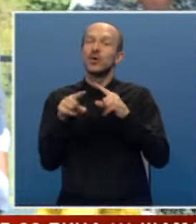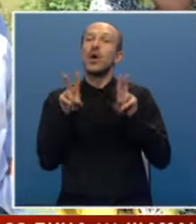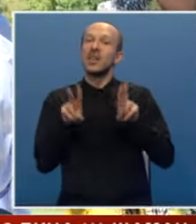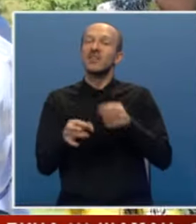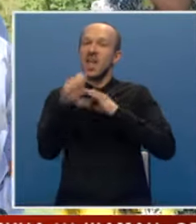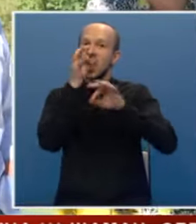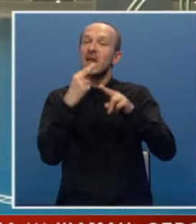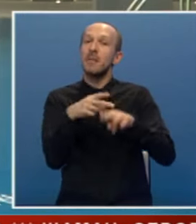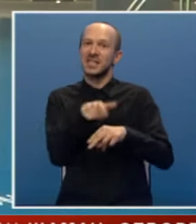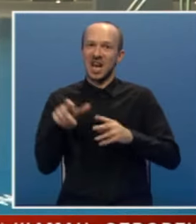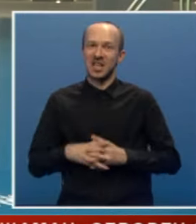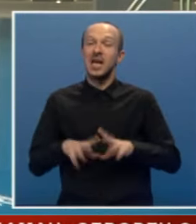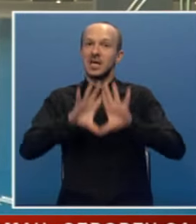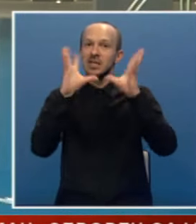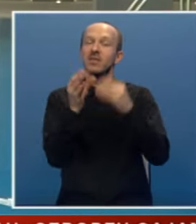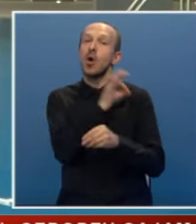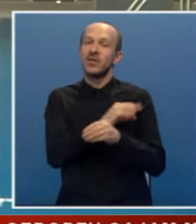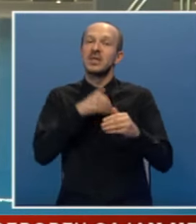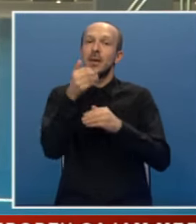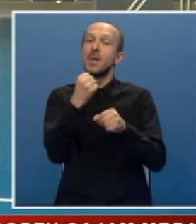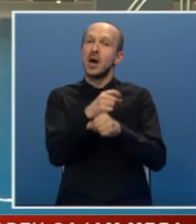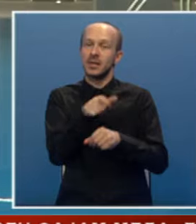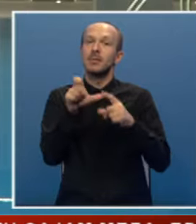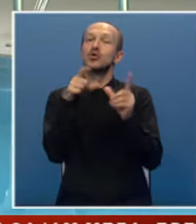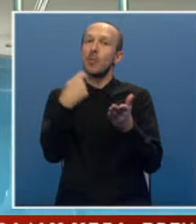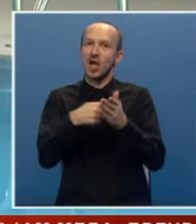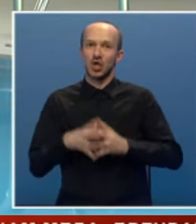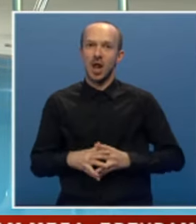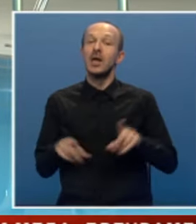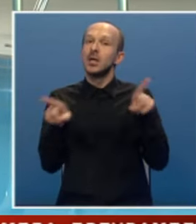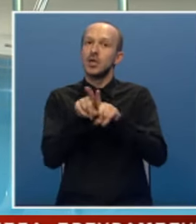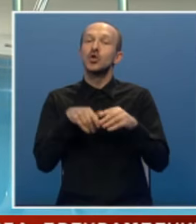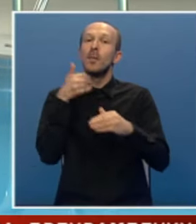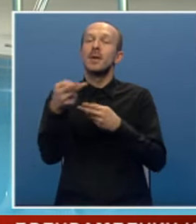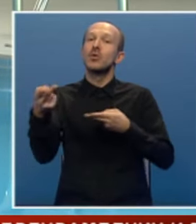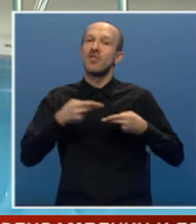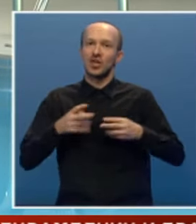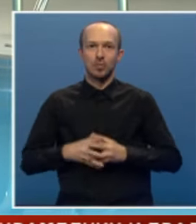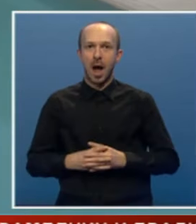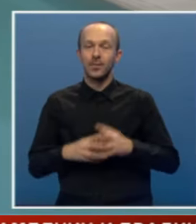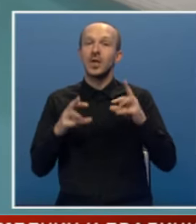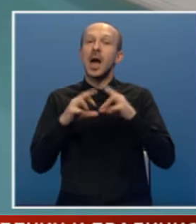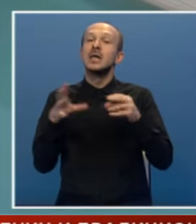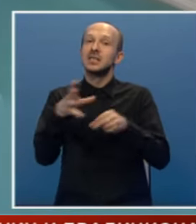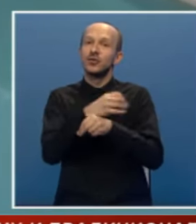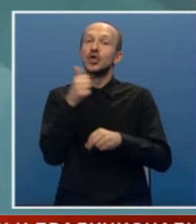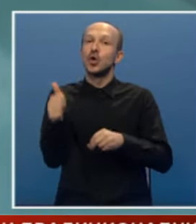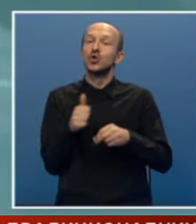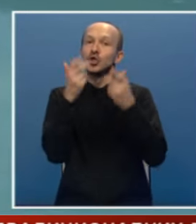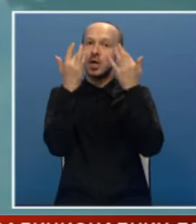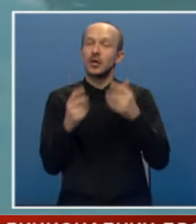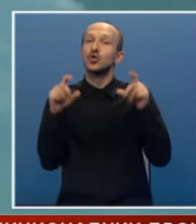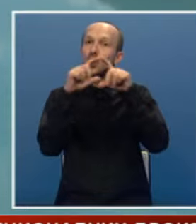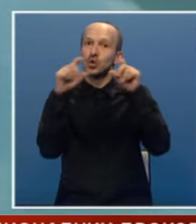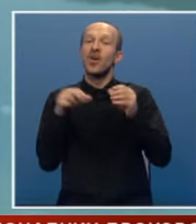adekvatne njege pacijenata. Sve obaveze prema radnicima su plaćene, isto tako i prema dobavljačima, a završni godišnji račun